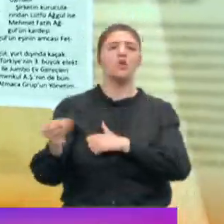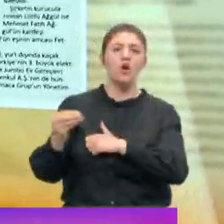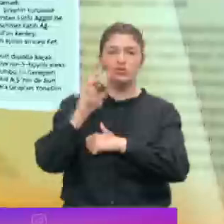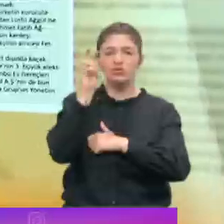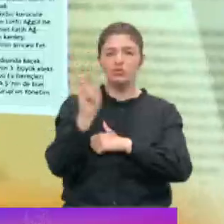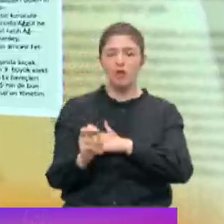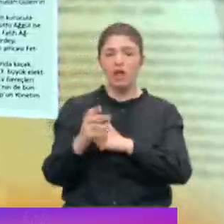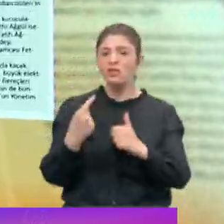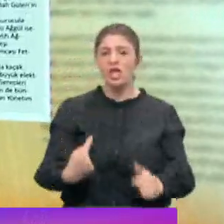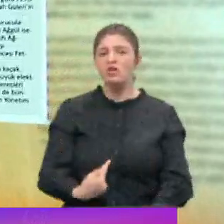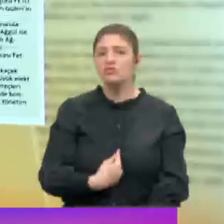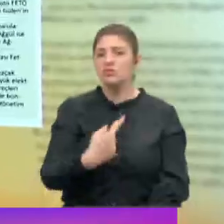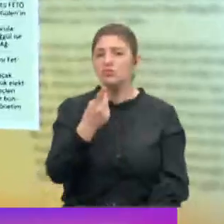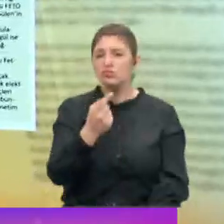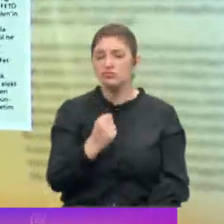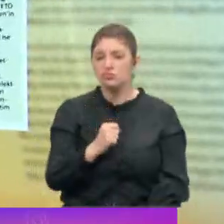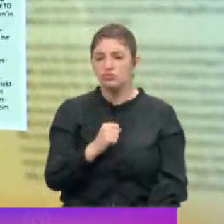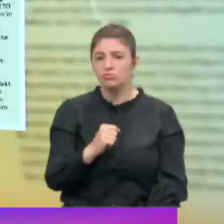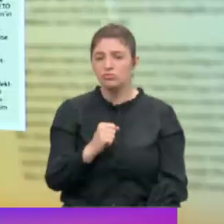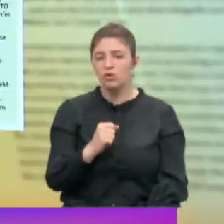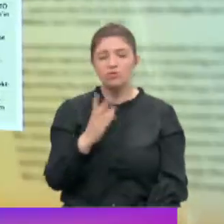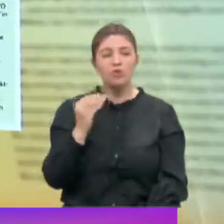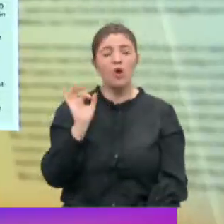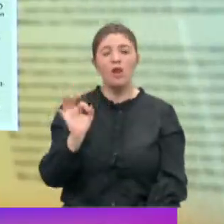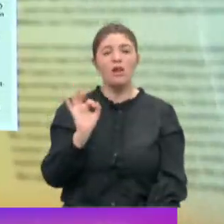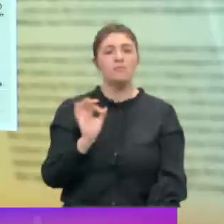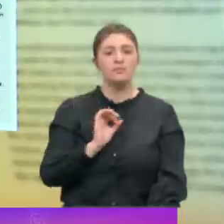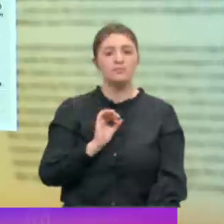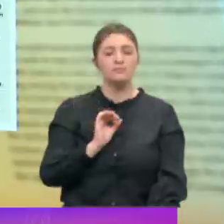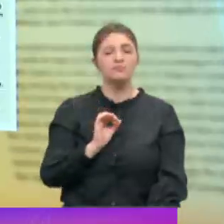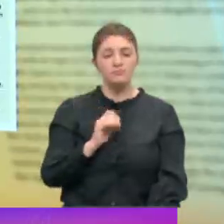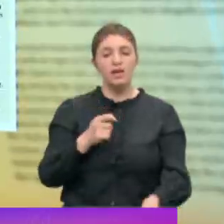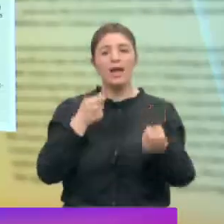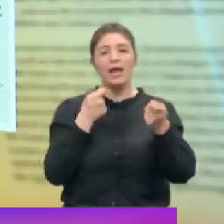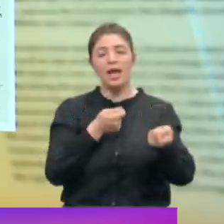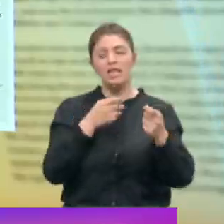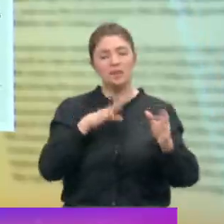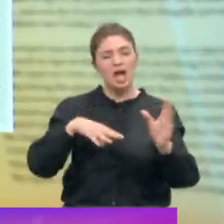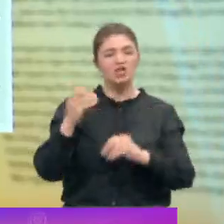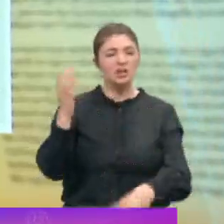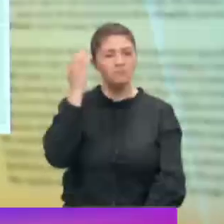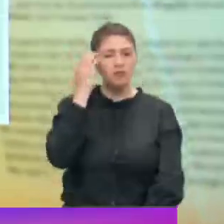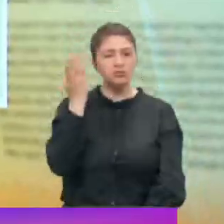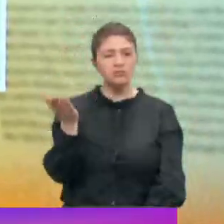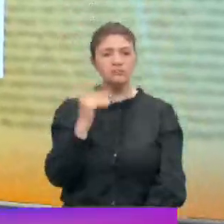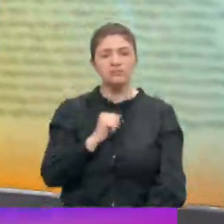dolar. Ne hissediyorsunuz? Çok önemli. Eğitim her şeyin başı.